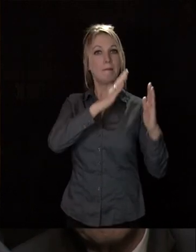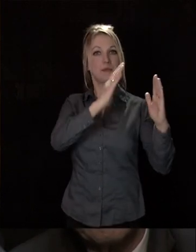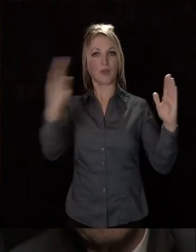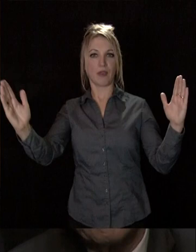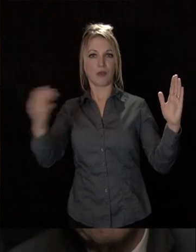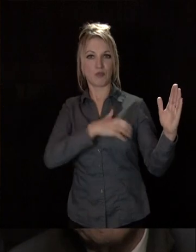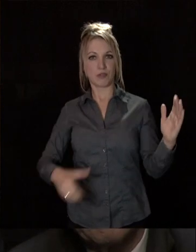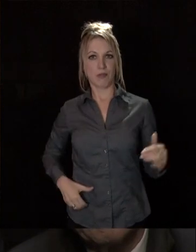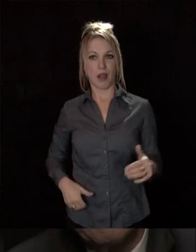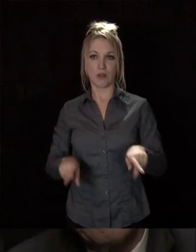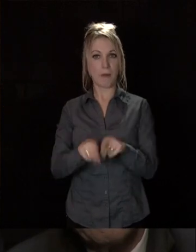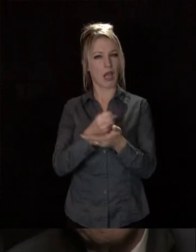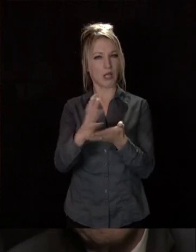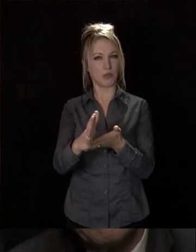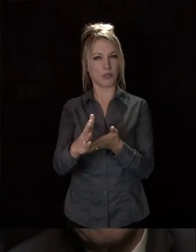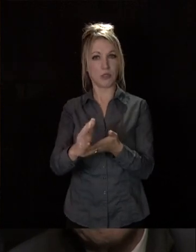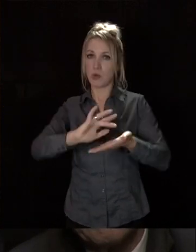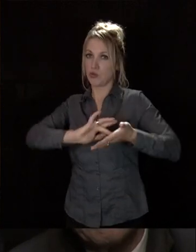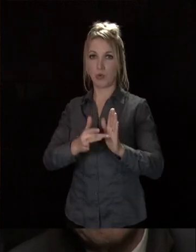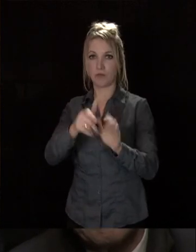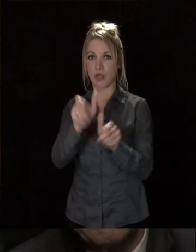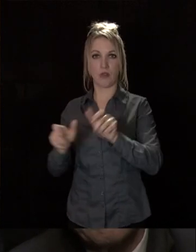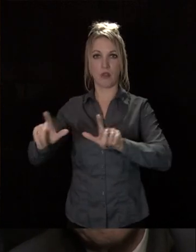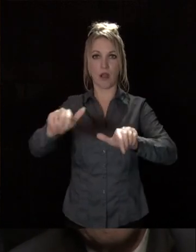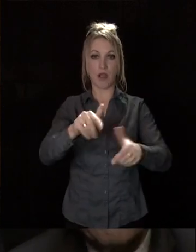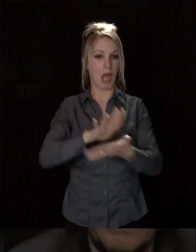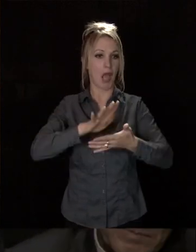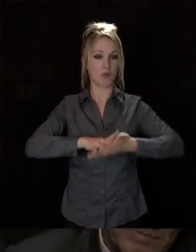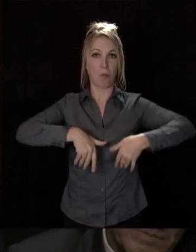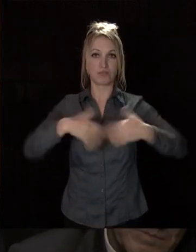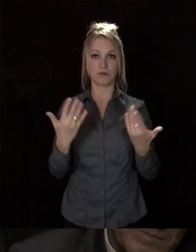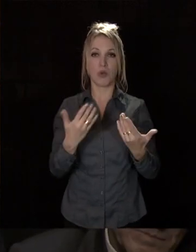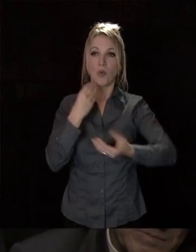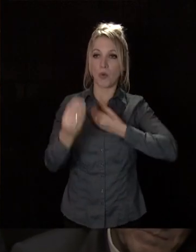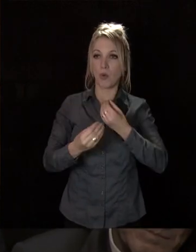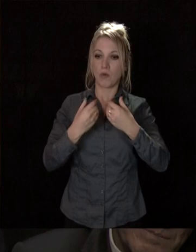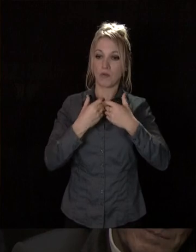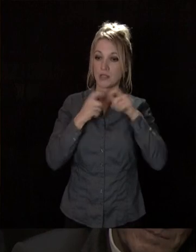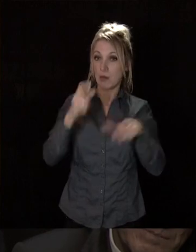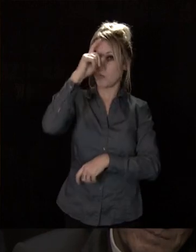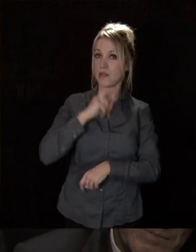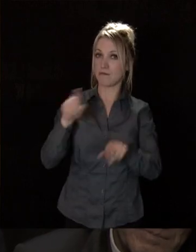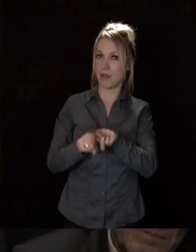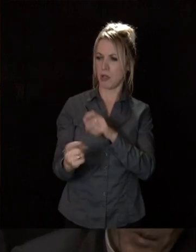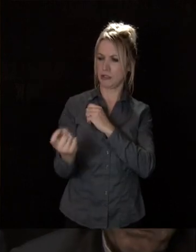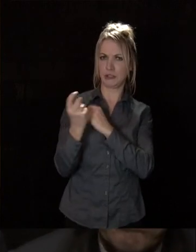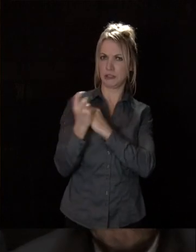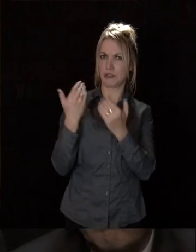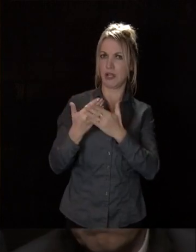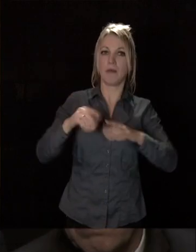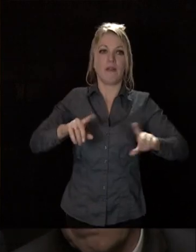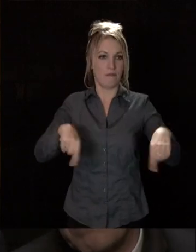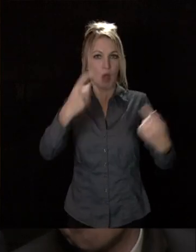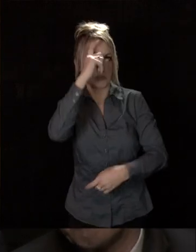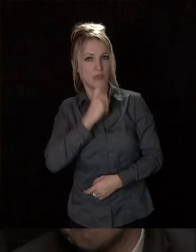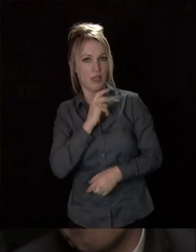municipale soit gratuite pour tous, quel que soit l'âge, ainsi que l'accès au musée. On me le reproche, mais allez au musée,